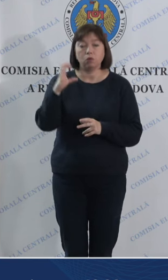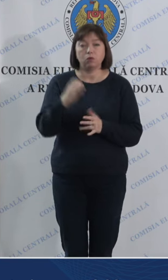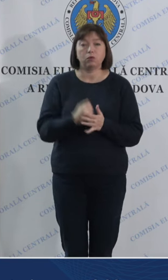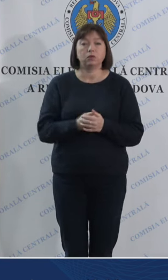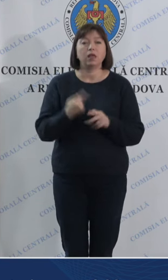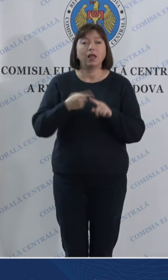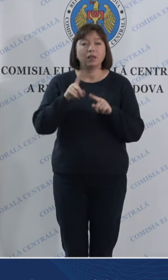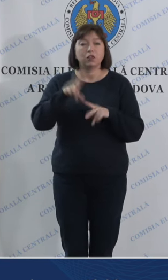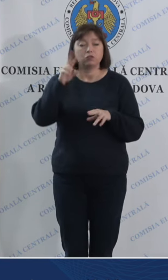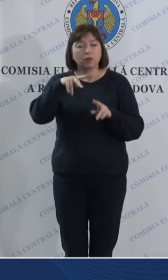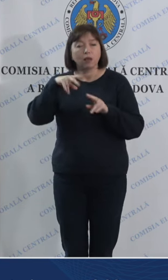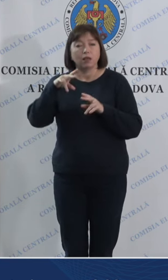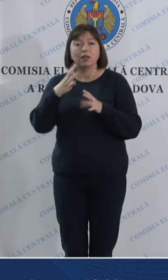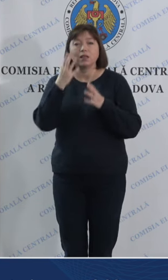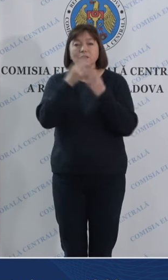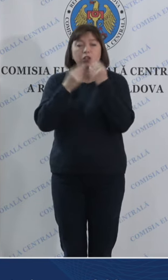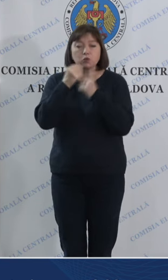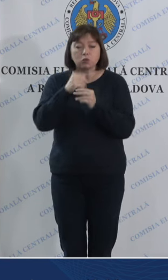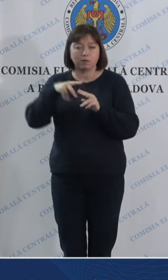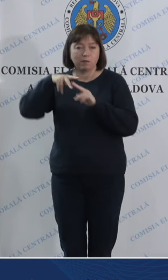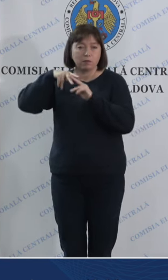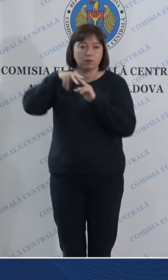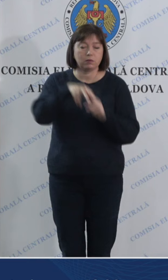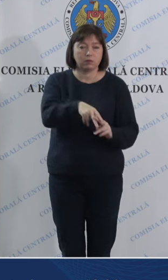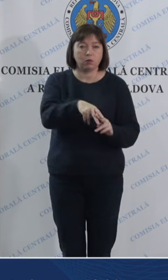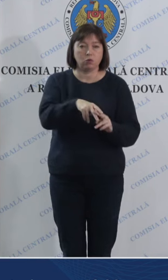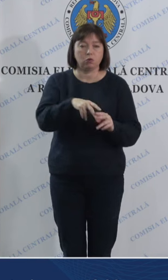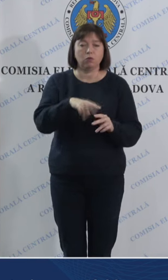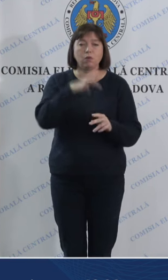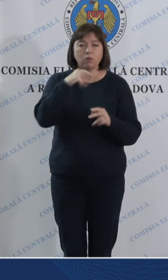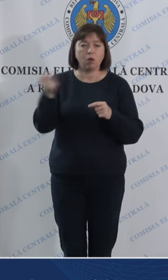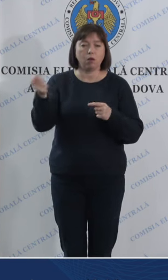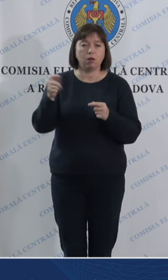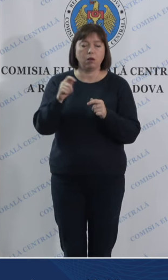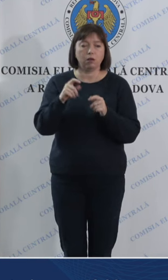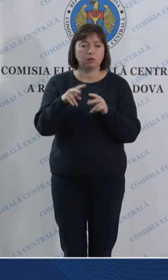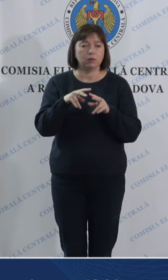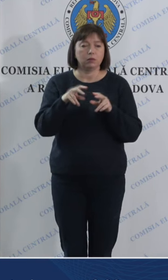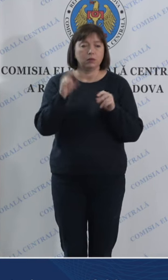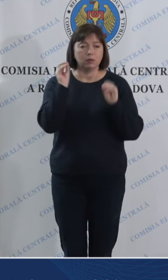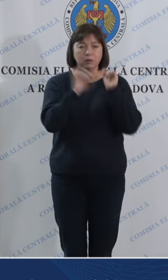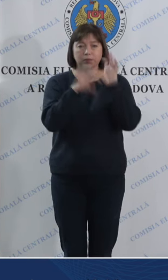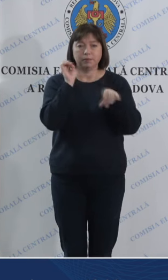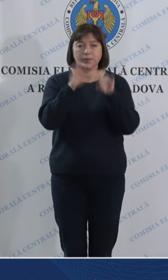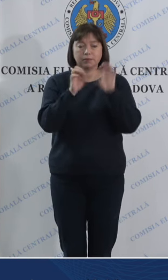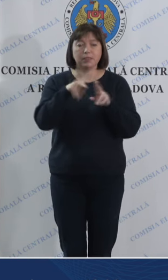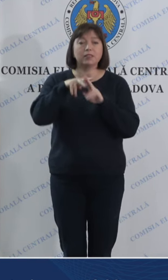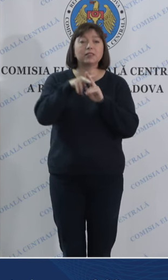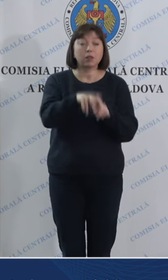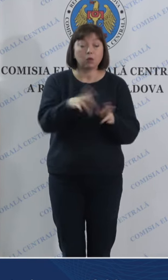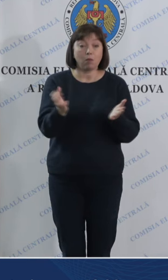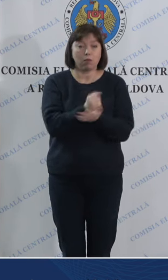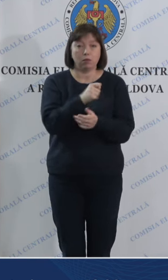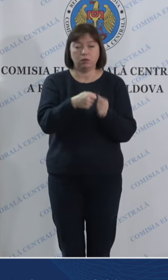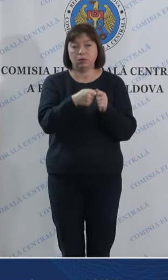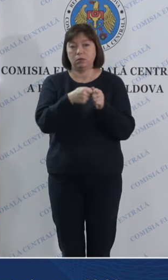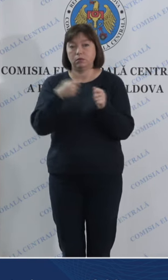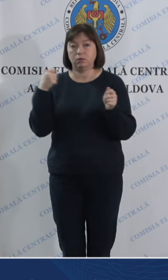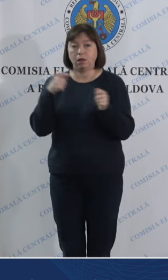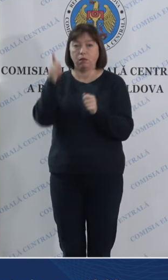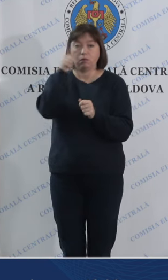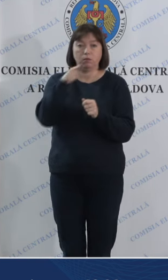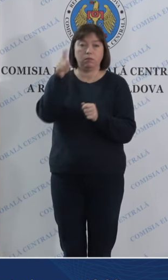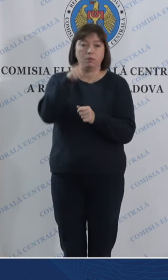supraîncărcare artificială a serverilor prin multiple solicitări simultane și din cauza acestora am avut